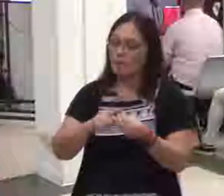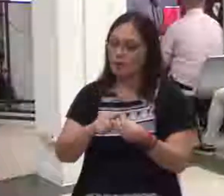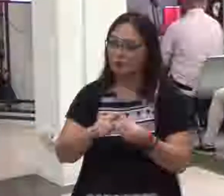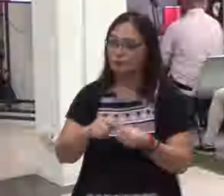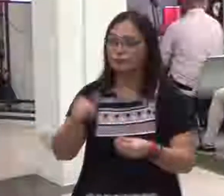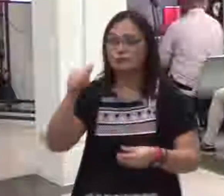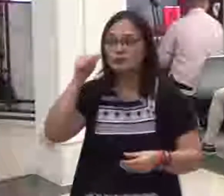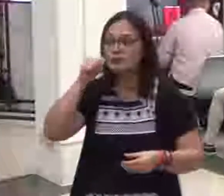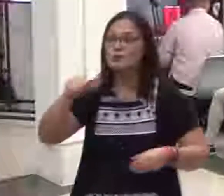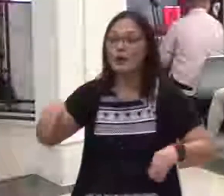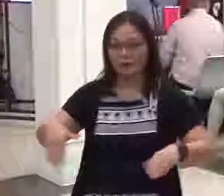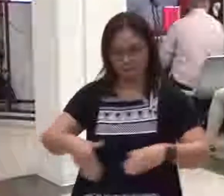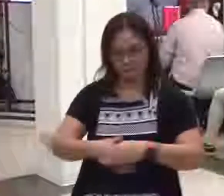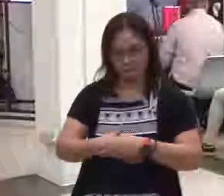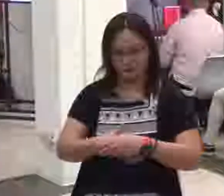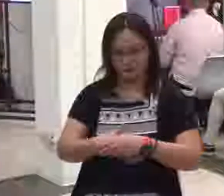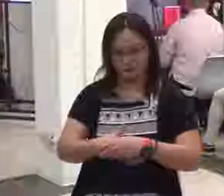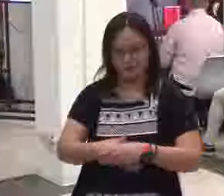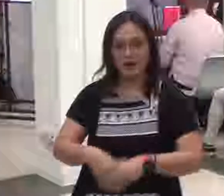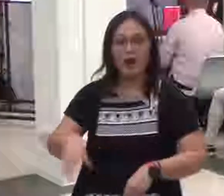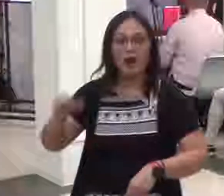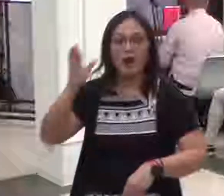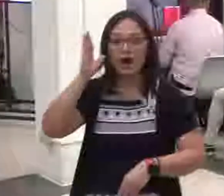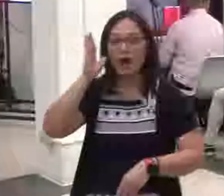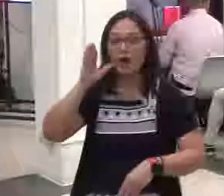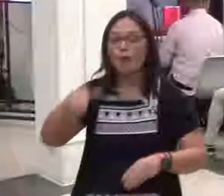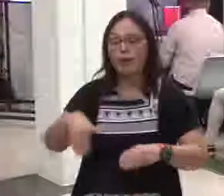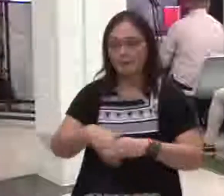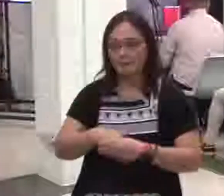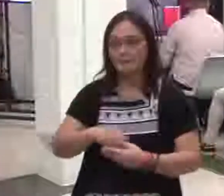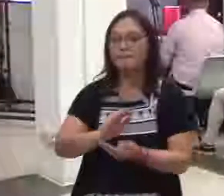Diba sa'yo hindi nakuha? Uyama na. Okay na.